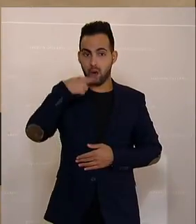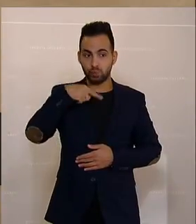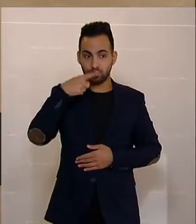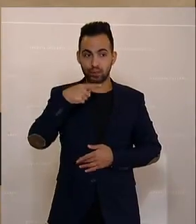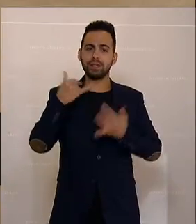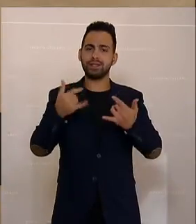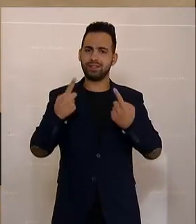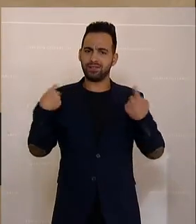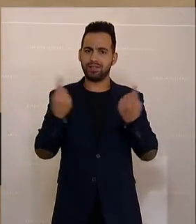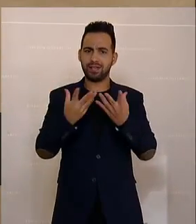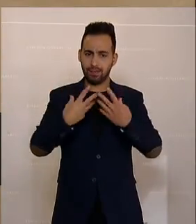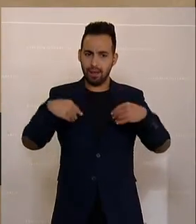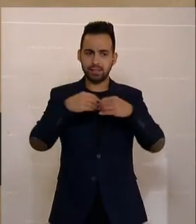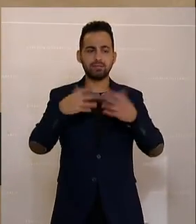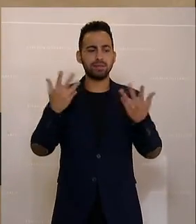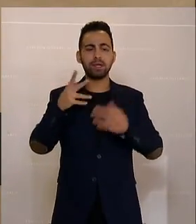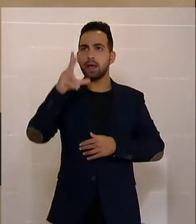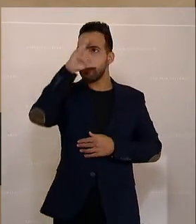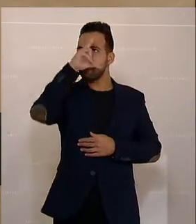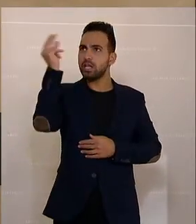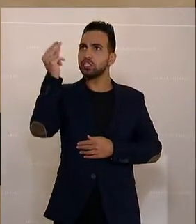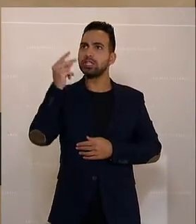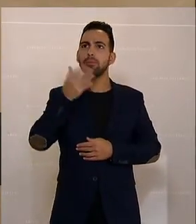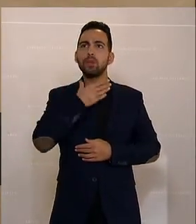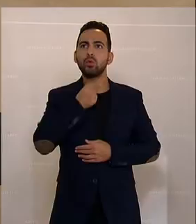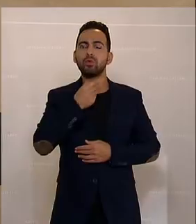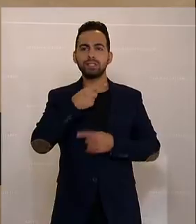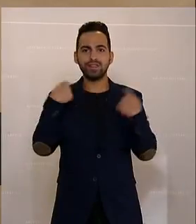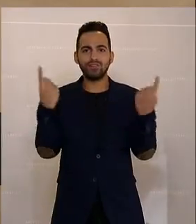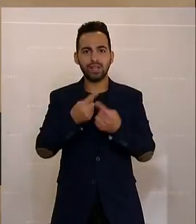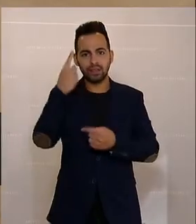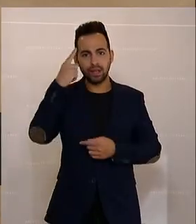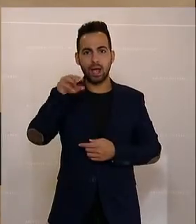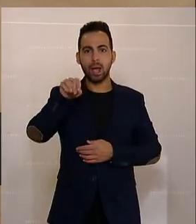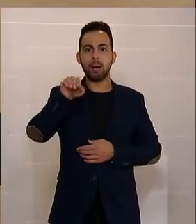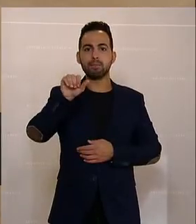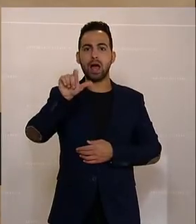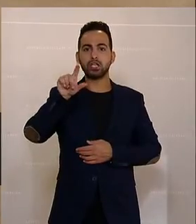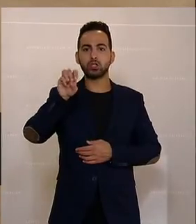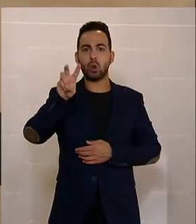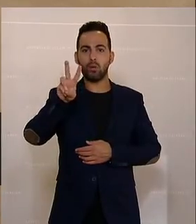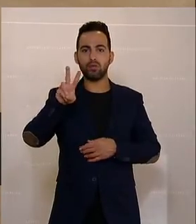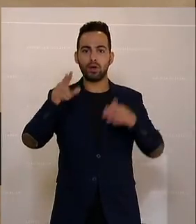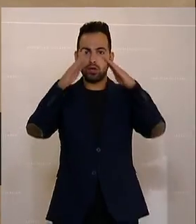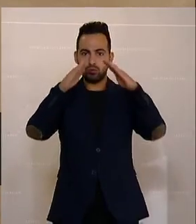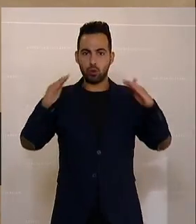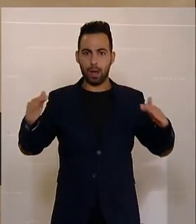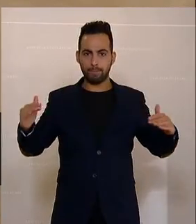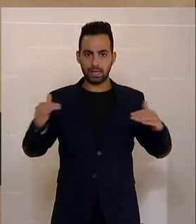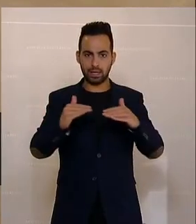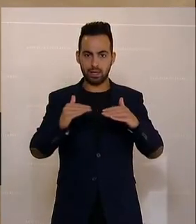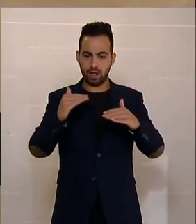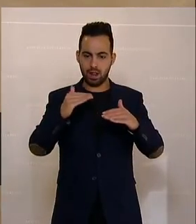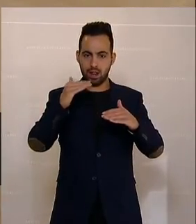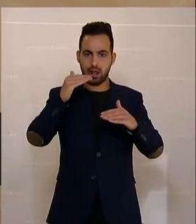uns alle gemeinsam kurz an menschliche Bedürfnisse denken, die Maslow in einer Pyramide sehr plakativ zusammengefasst